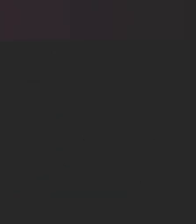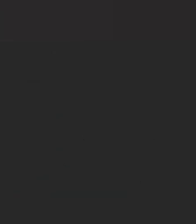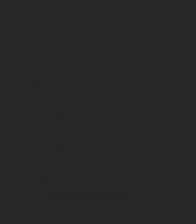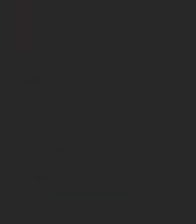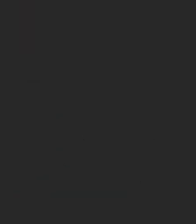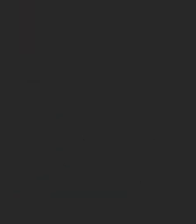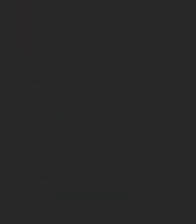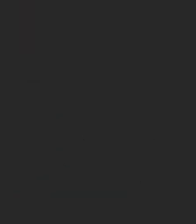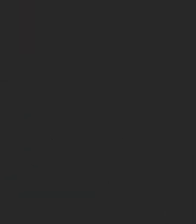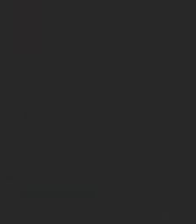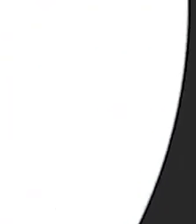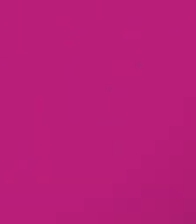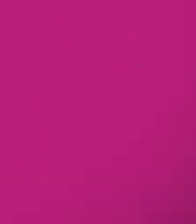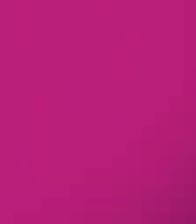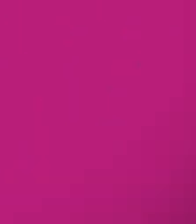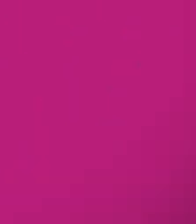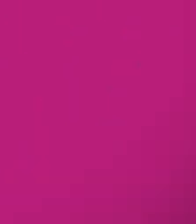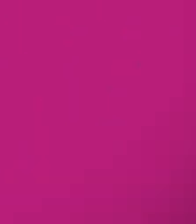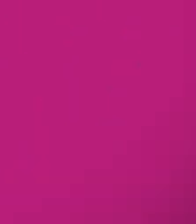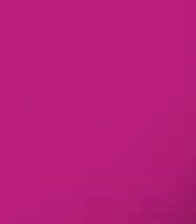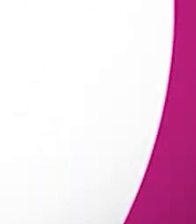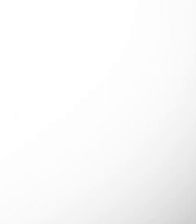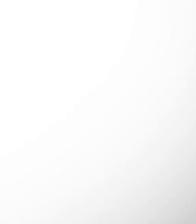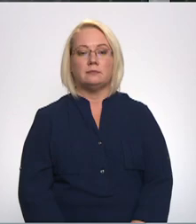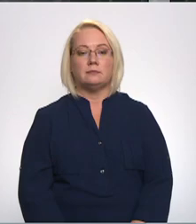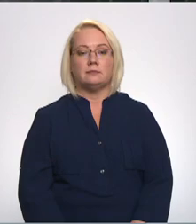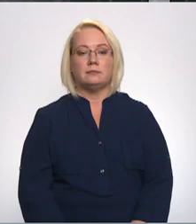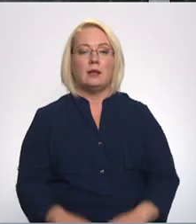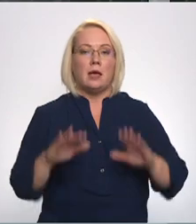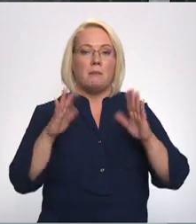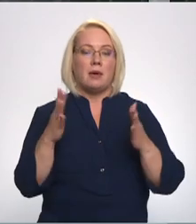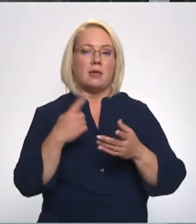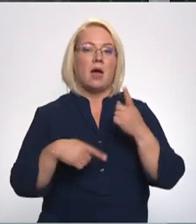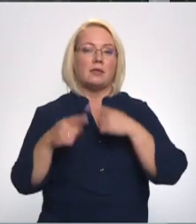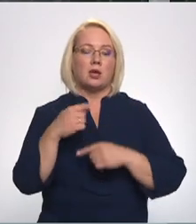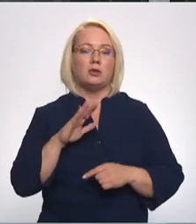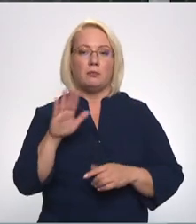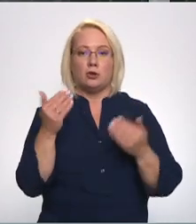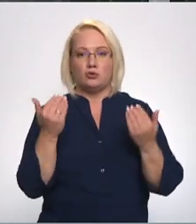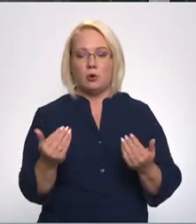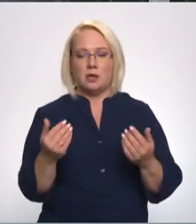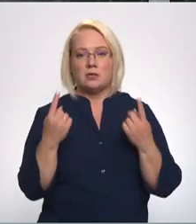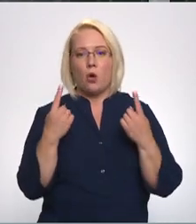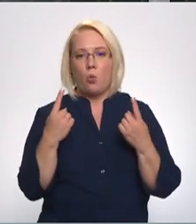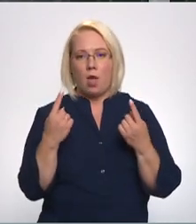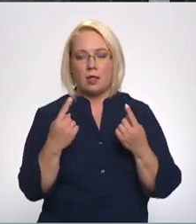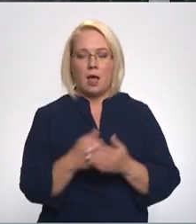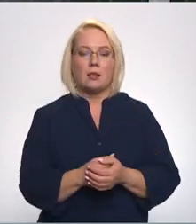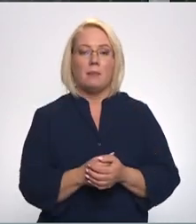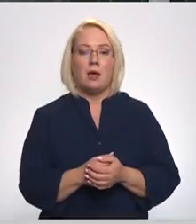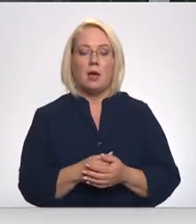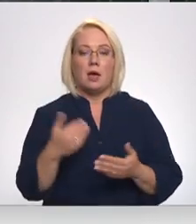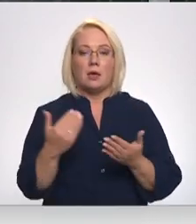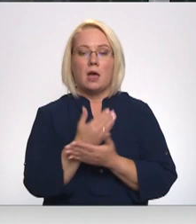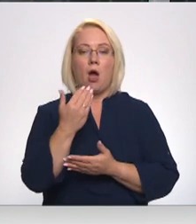Re! Viss ēters ir te! Bet nogriežamies arī pie šīs dienas aktualitātē. No